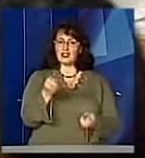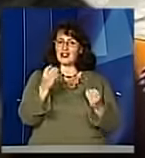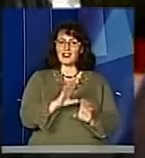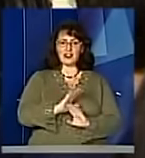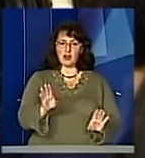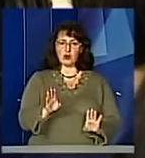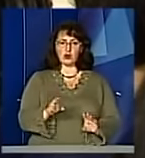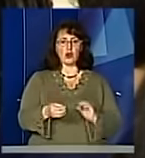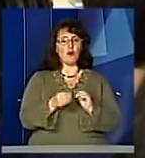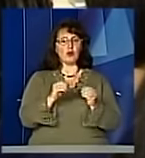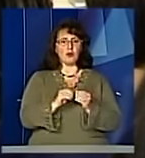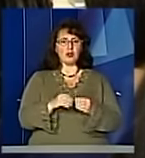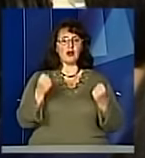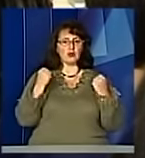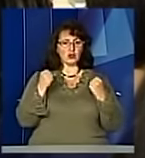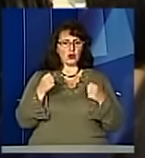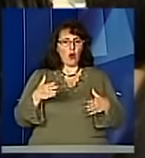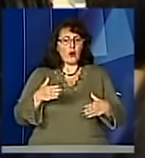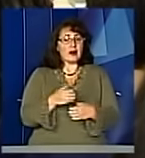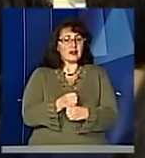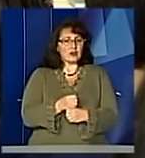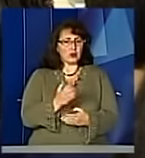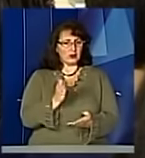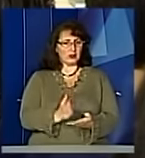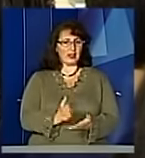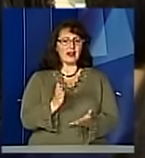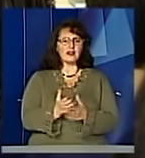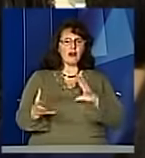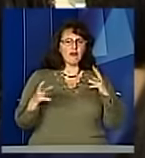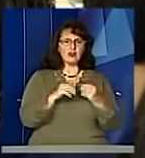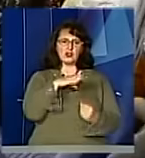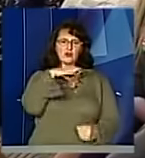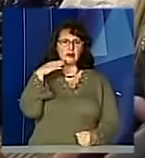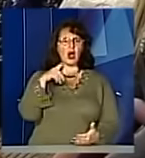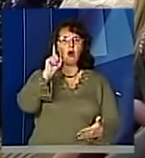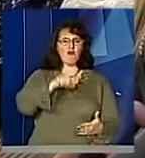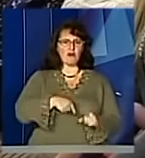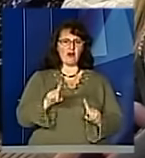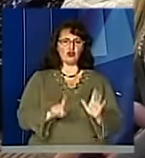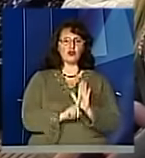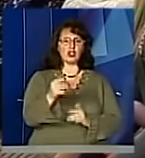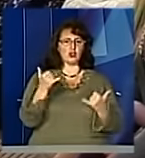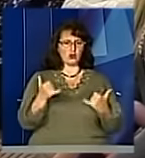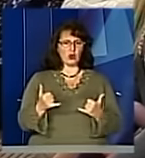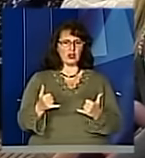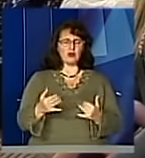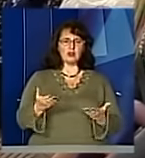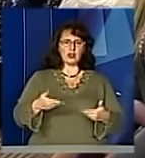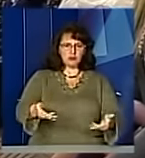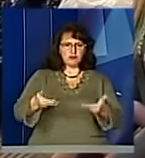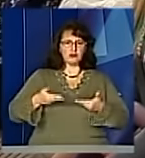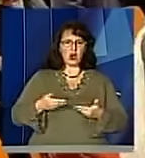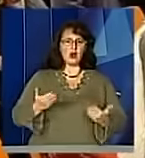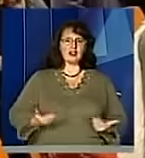хвилює проблема здоров'я, зокрема схуднення. Каже, зробила багато висновків, тож впевнена, відтепер після таких порад її життя